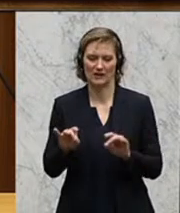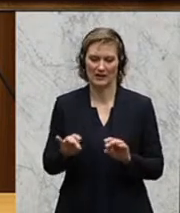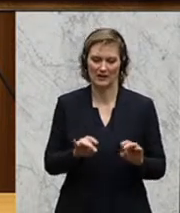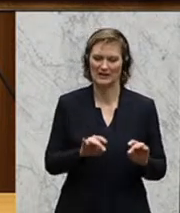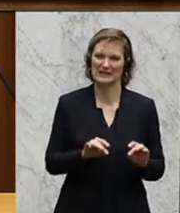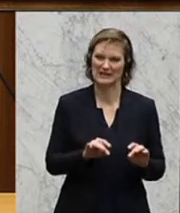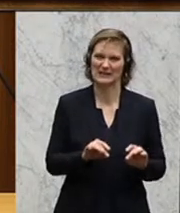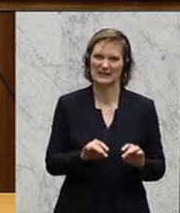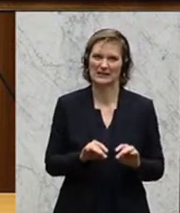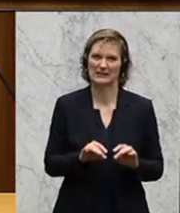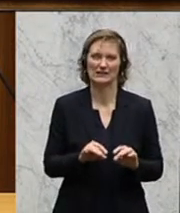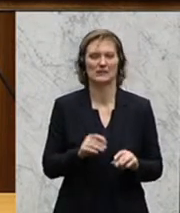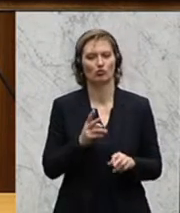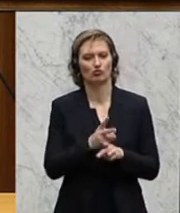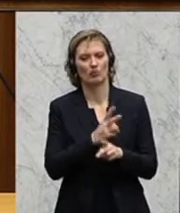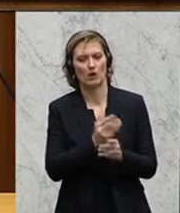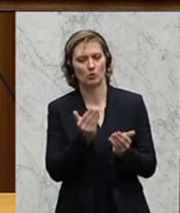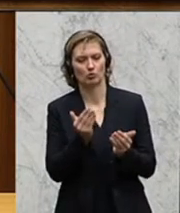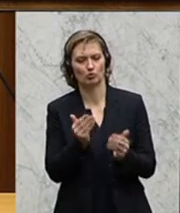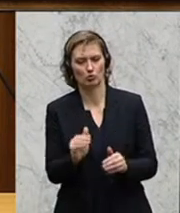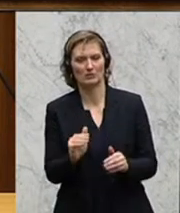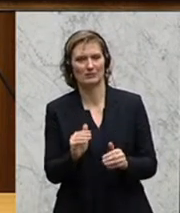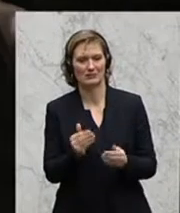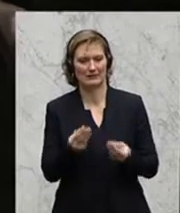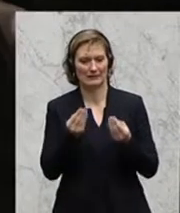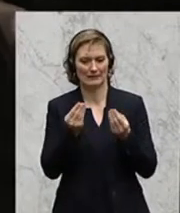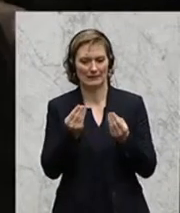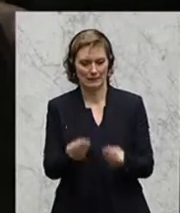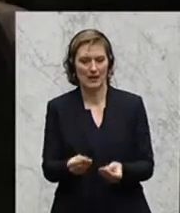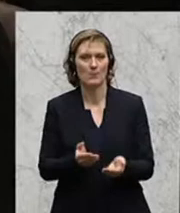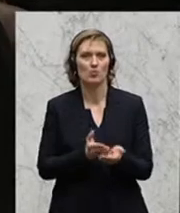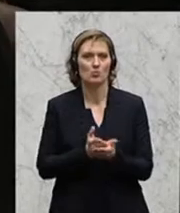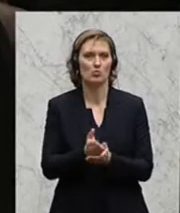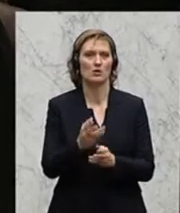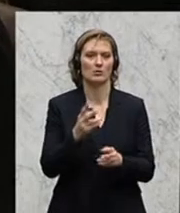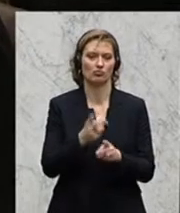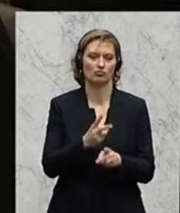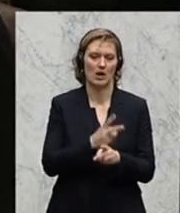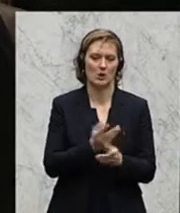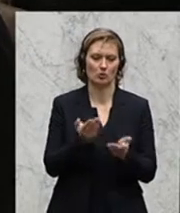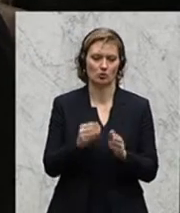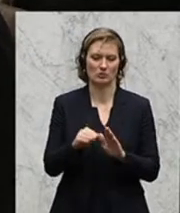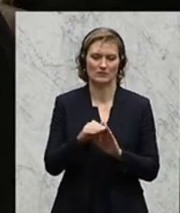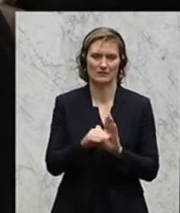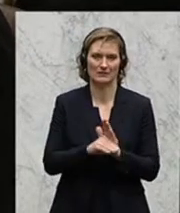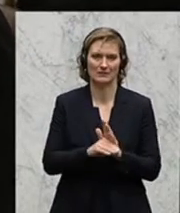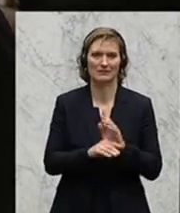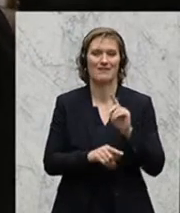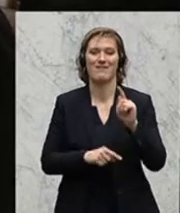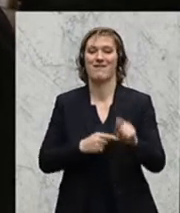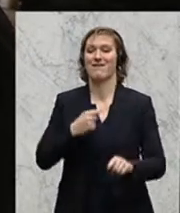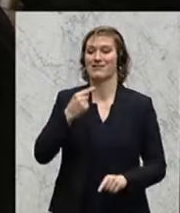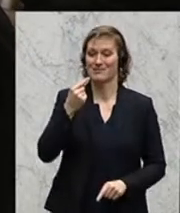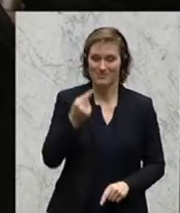welche dem Staatsschutz in die Hand gegeben werden durch dieses Staatsschutzgesetz, dann, ja spätestens dann,